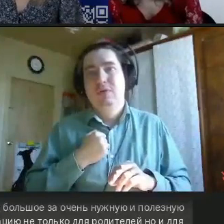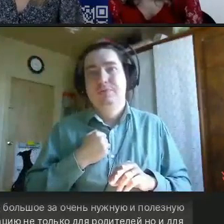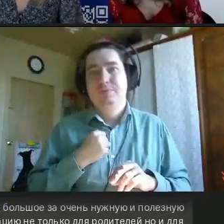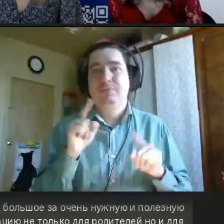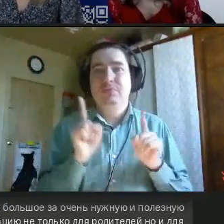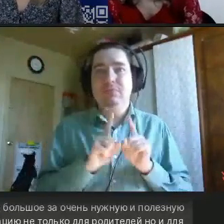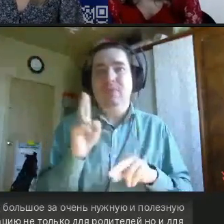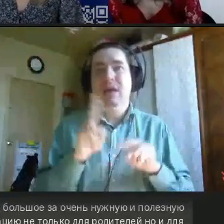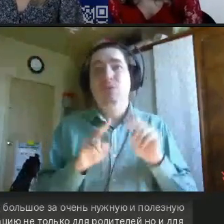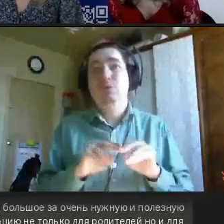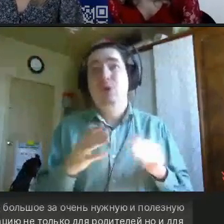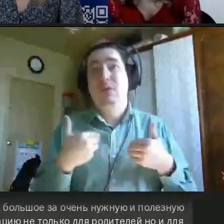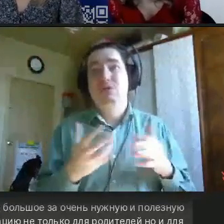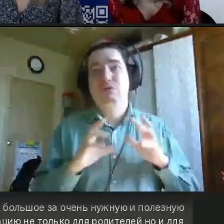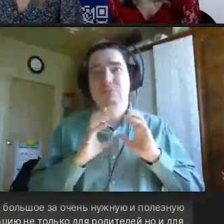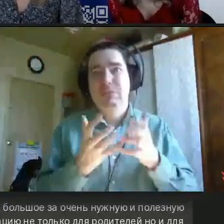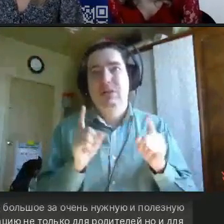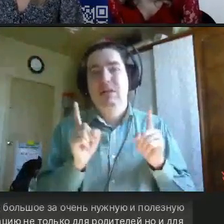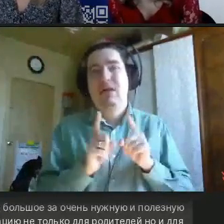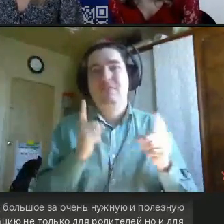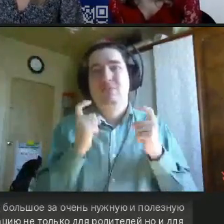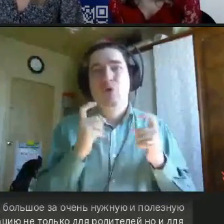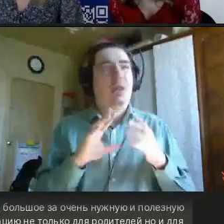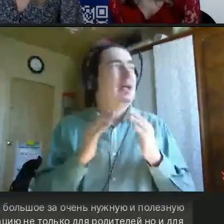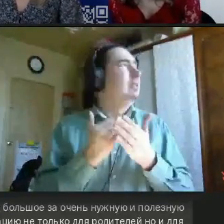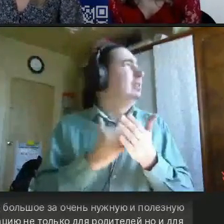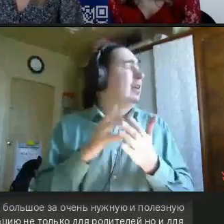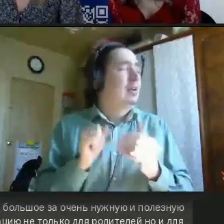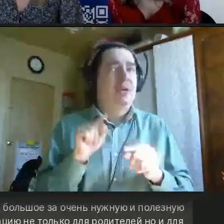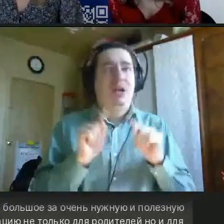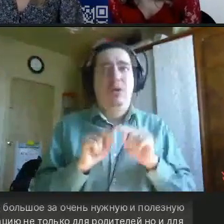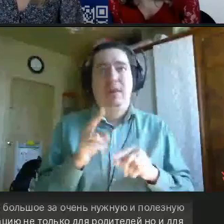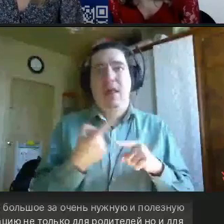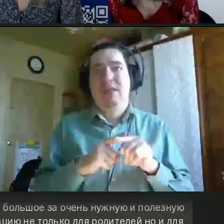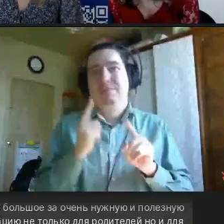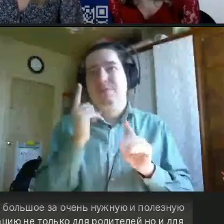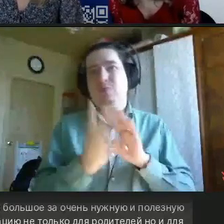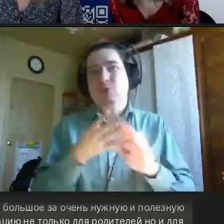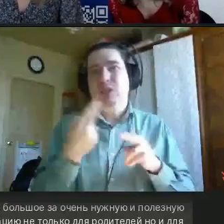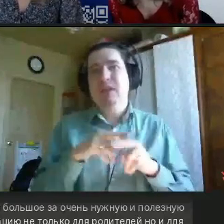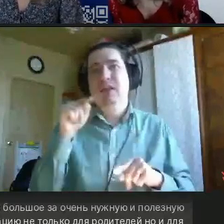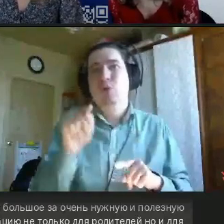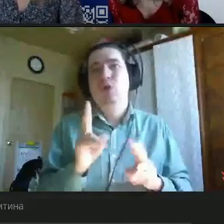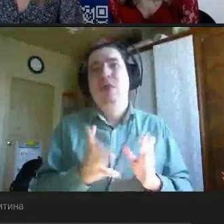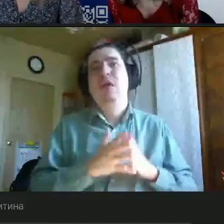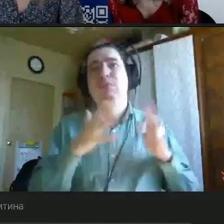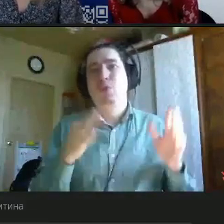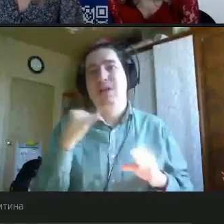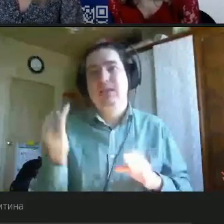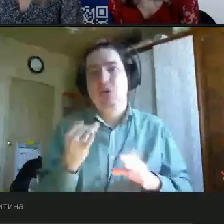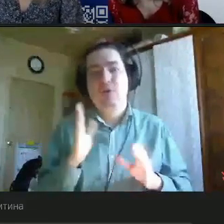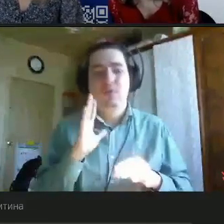так устроена наша медицинская система, да, и социальная система, что родитель – это в первую очередь тот, кто наиболее заинтересован в